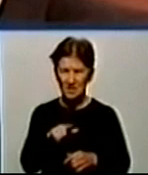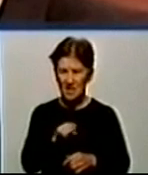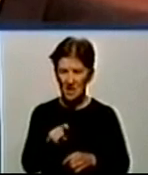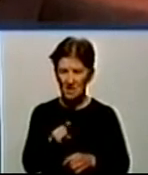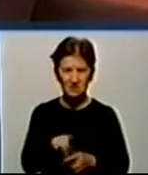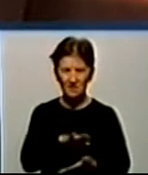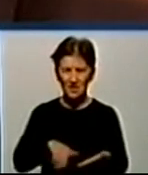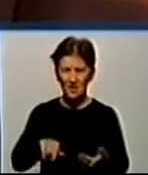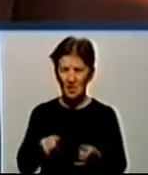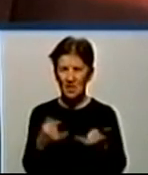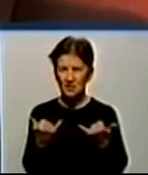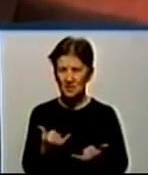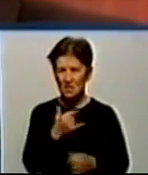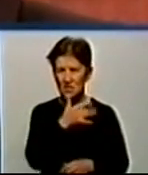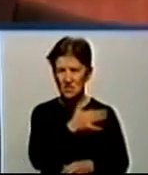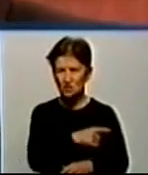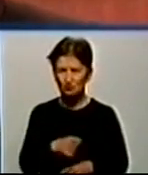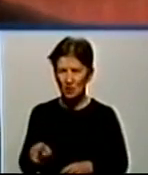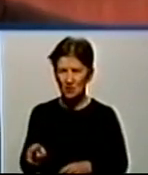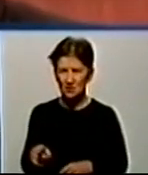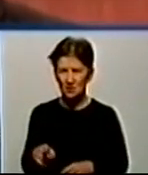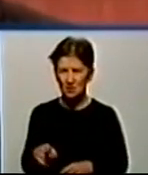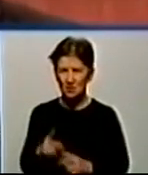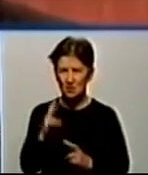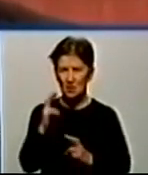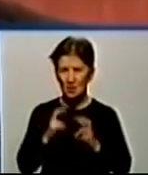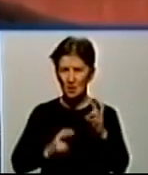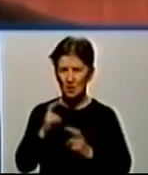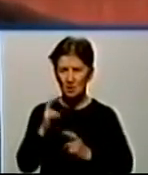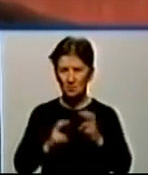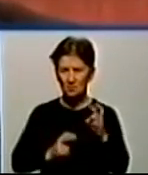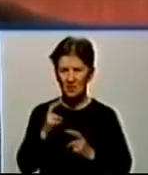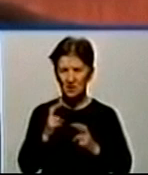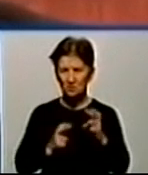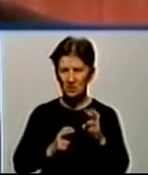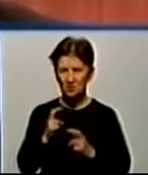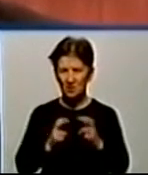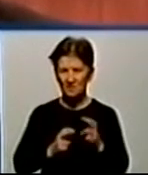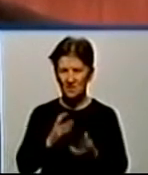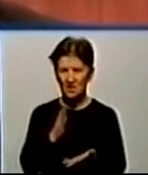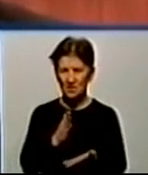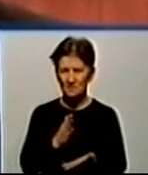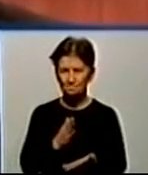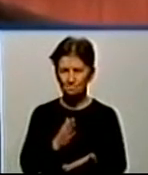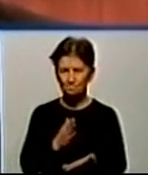відсутні. На даний час підприємство є в